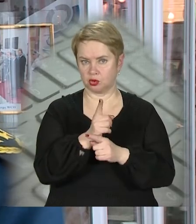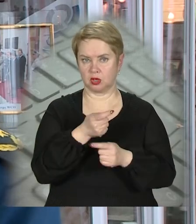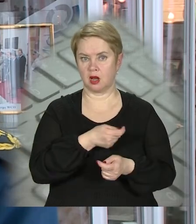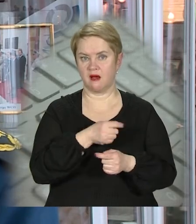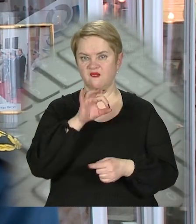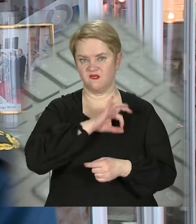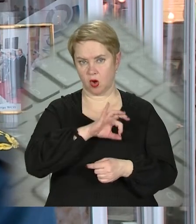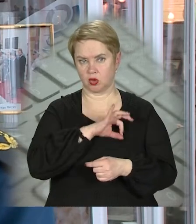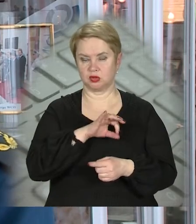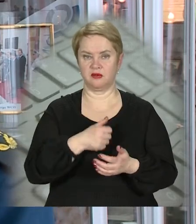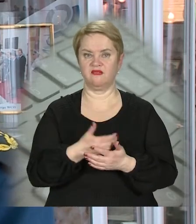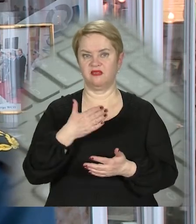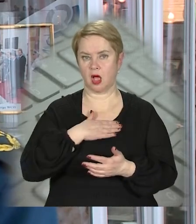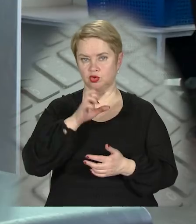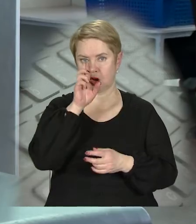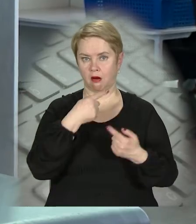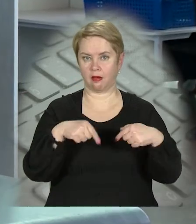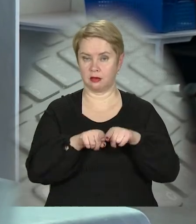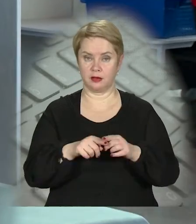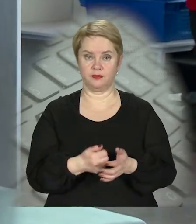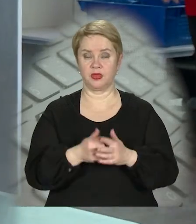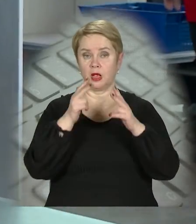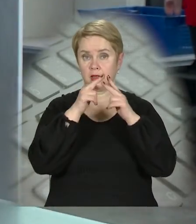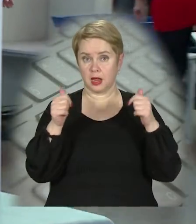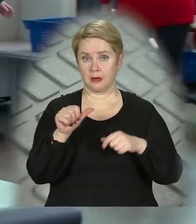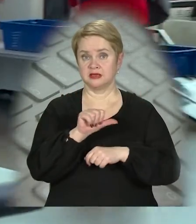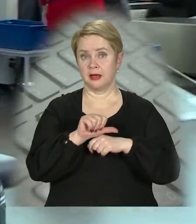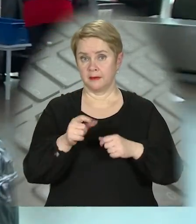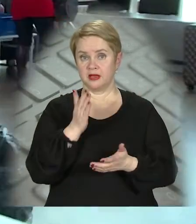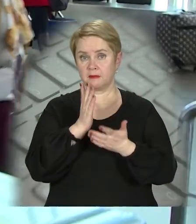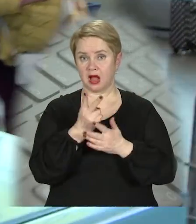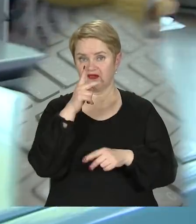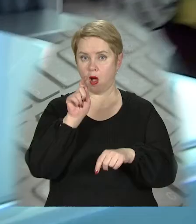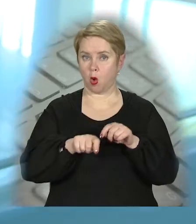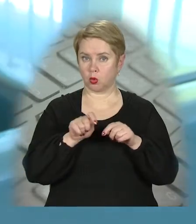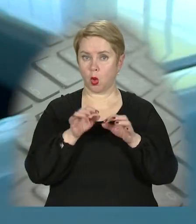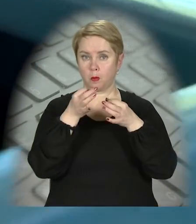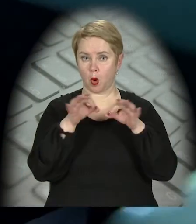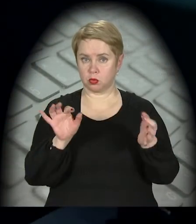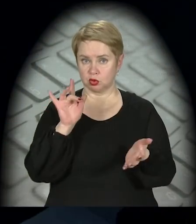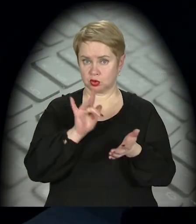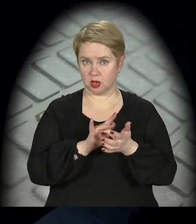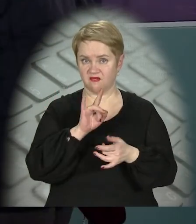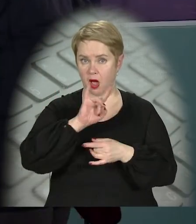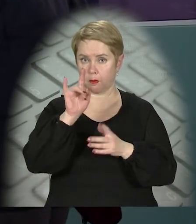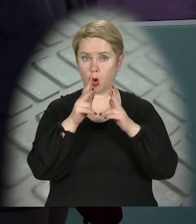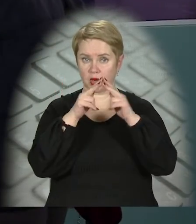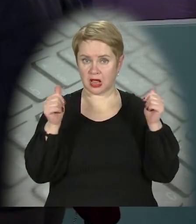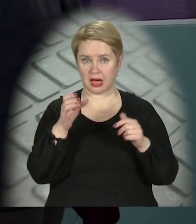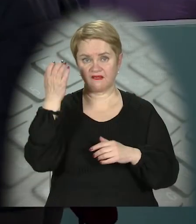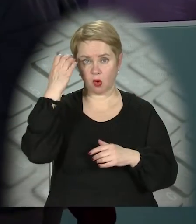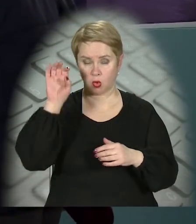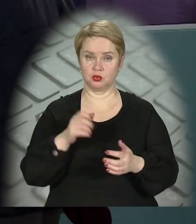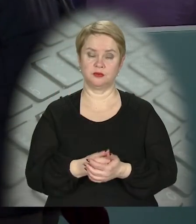використання в нашій країні. Дніпровська митниця має два контрольно-пропускних пункти в аеропортах Дніпра та